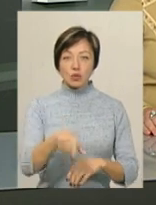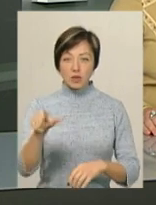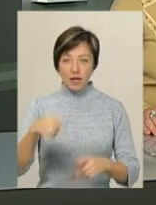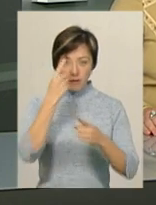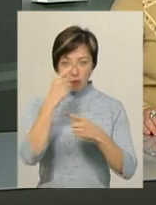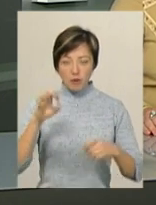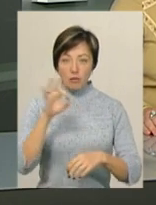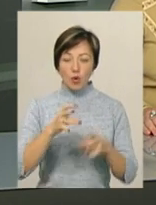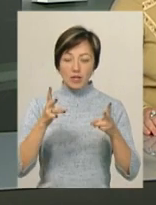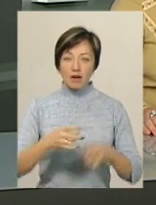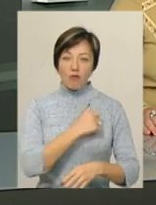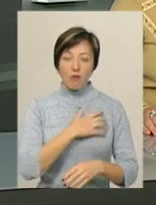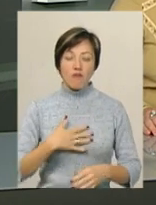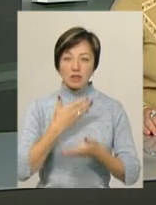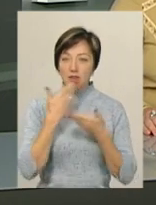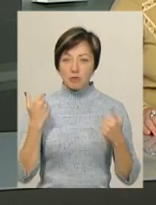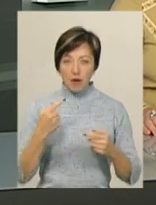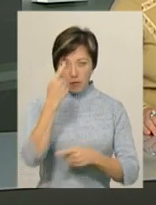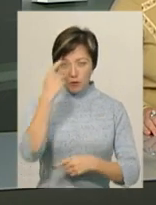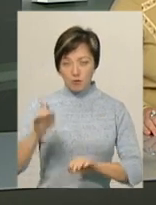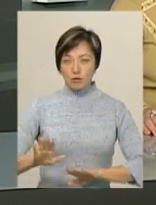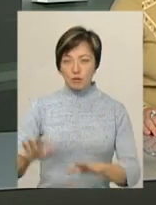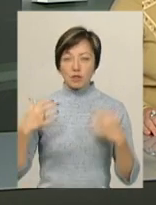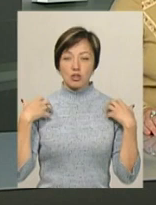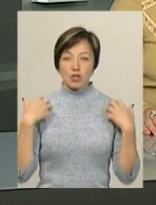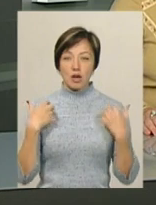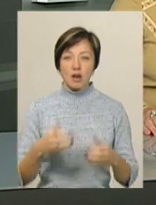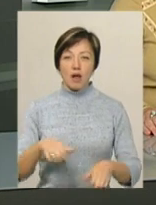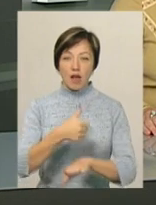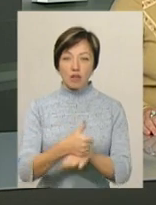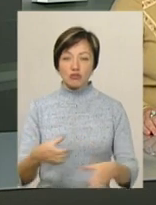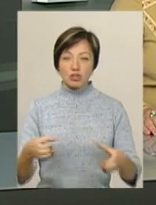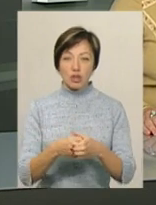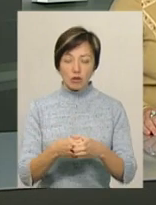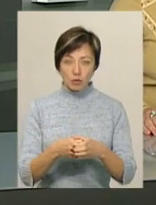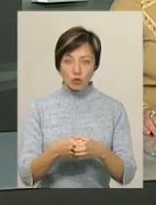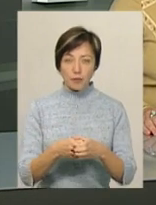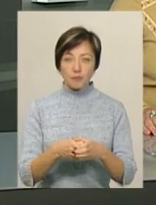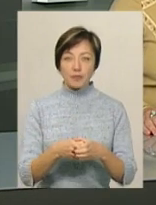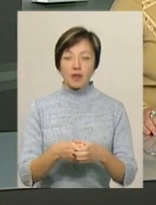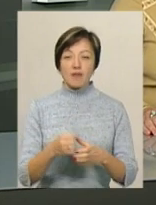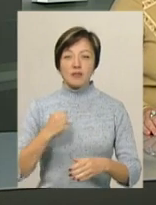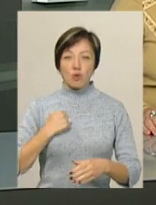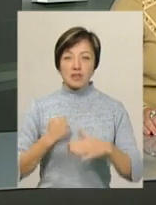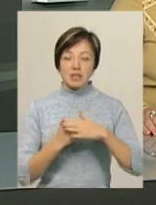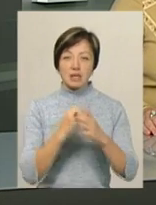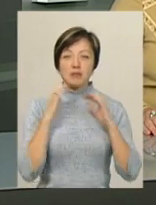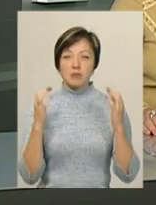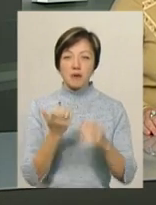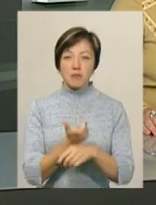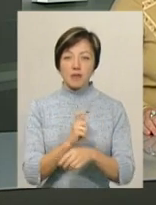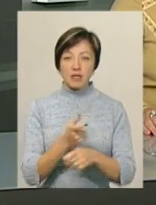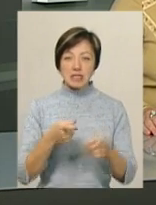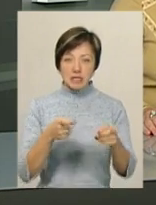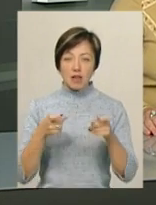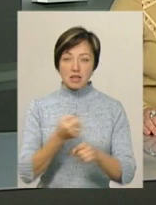Інформації про травмованих немає. Як повідомив заступник начальника генштабу Родіон Тимошенко, на військових складах зберігалася переважно